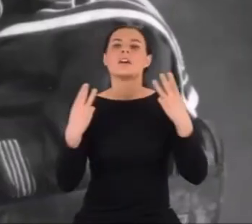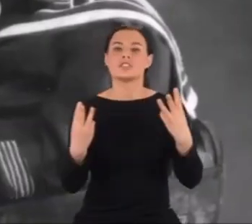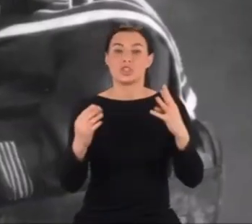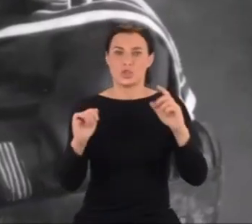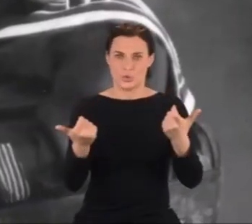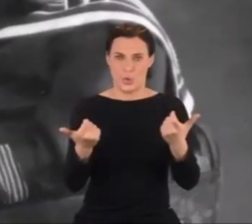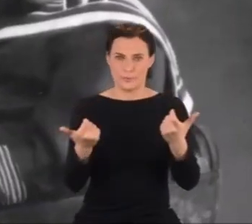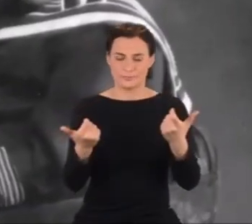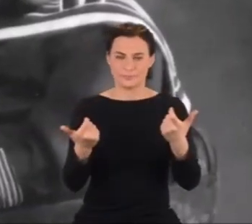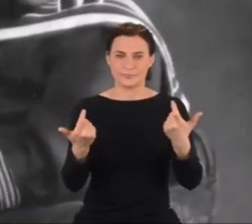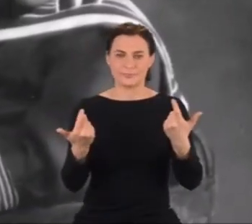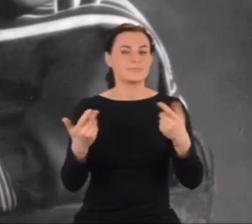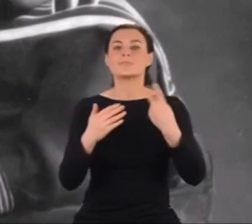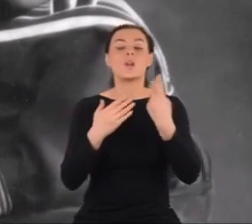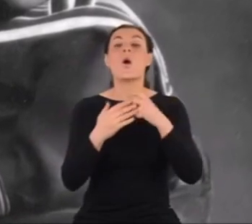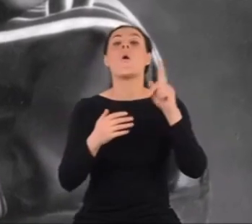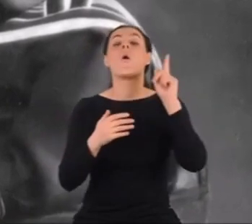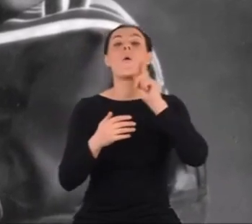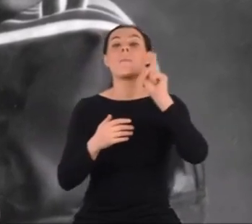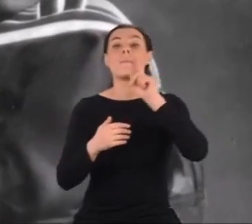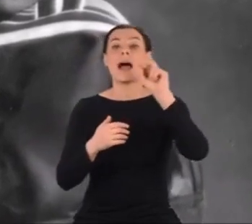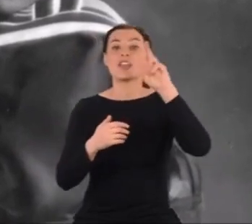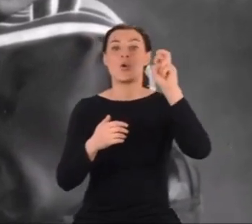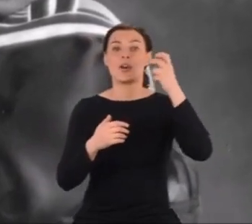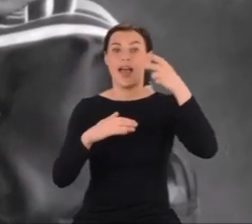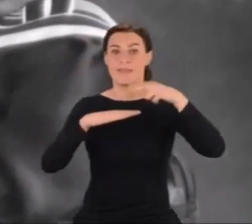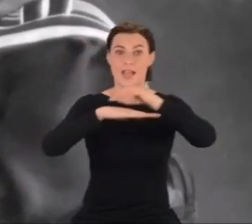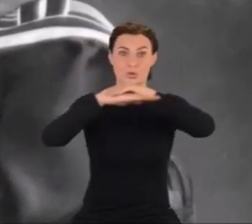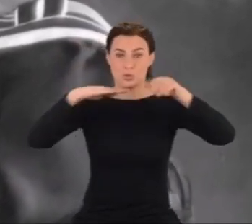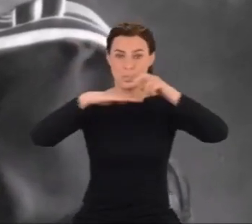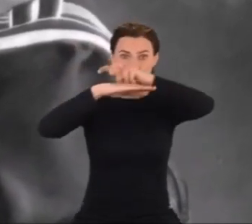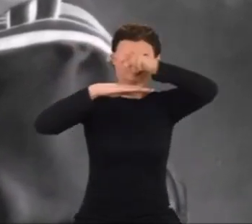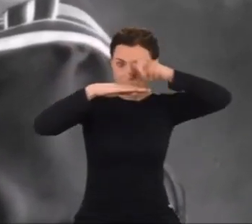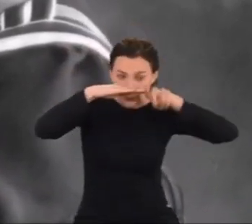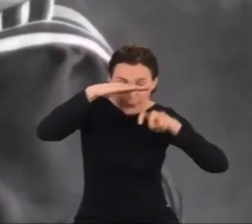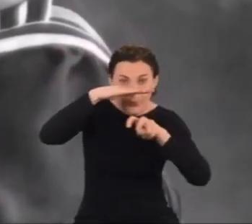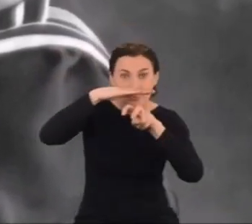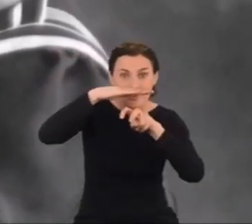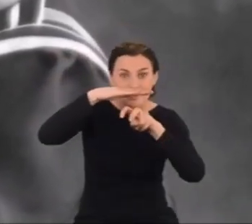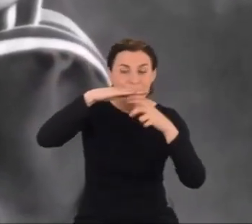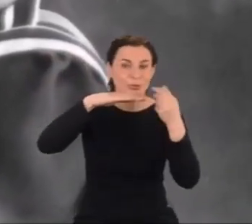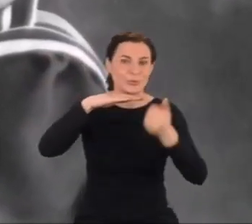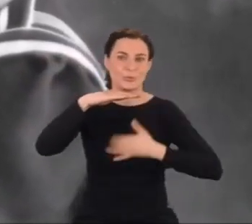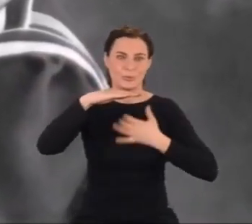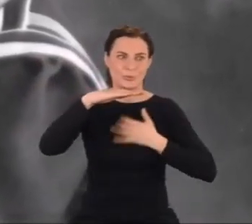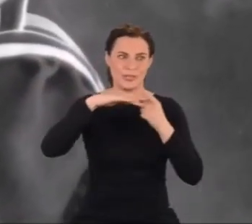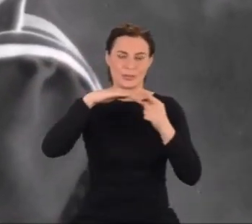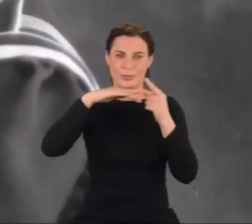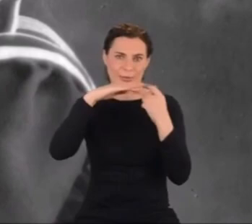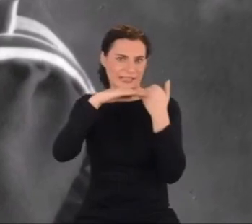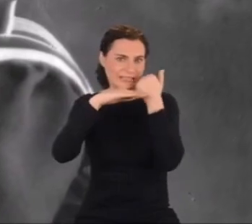wydaje mi się wątek ukrywania się pod stołem świadczący o pewnej nieśmiałości.